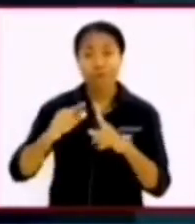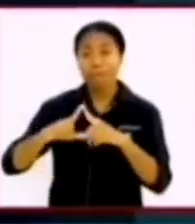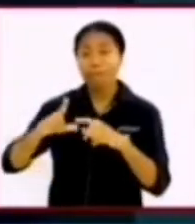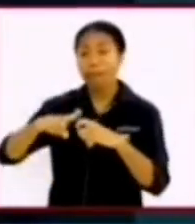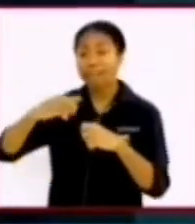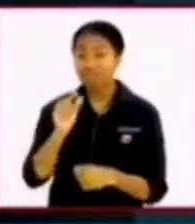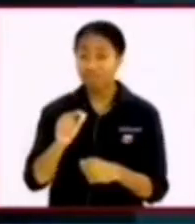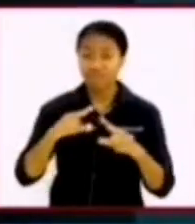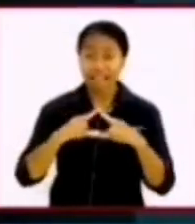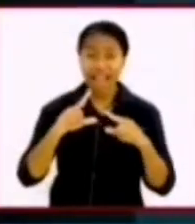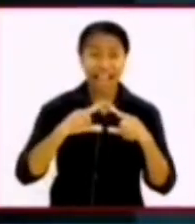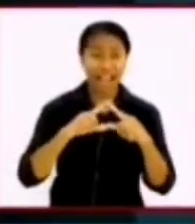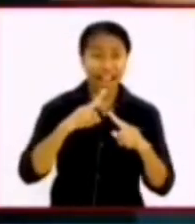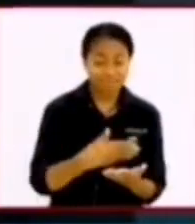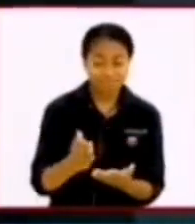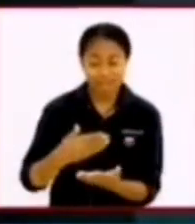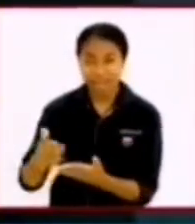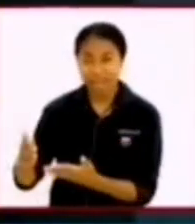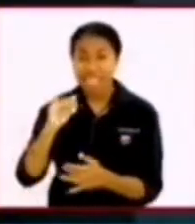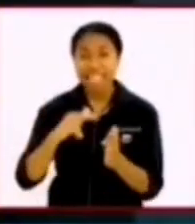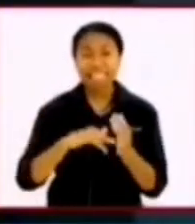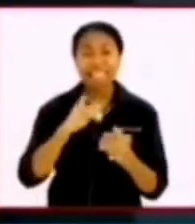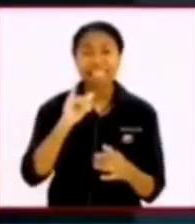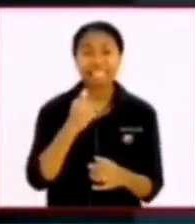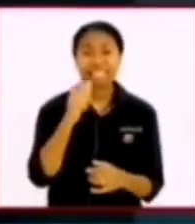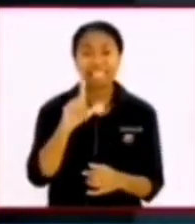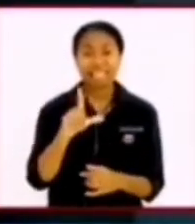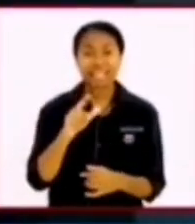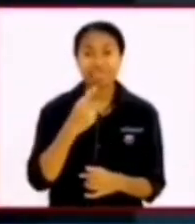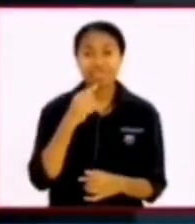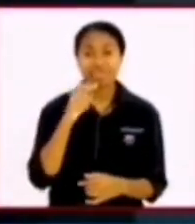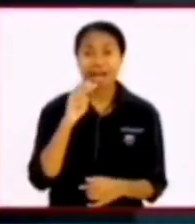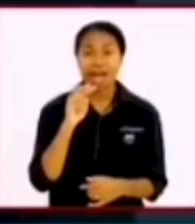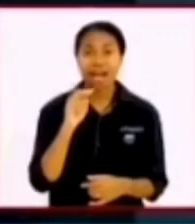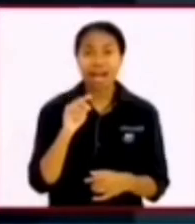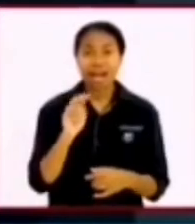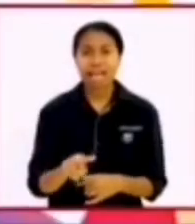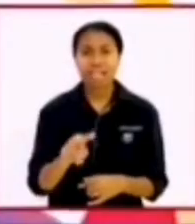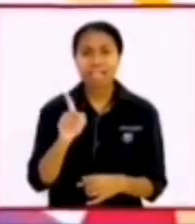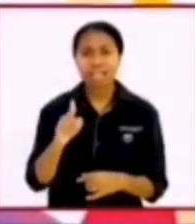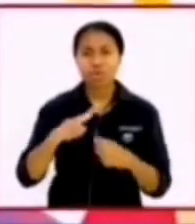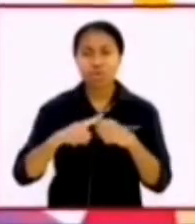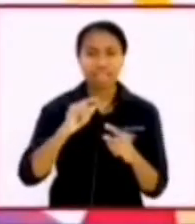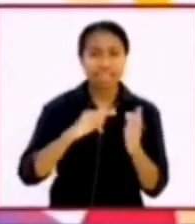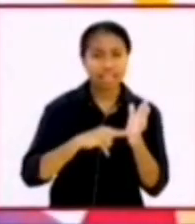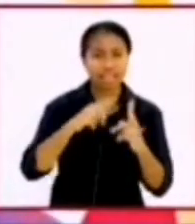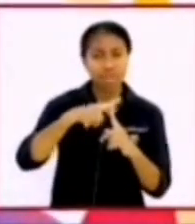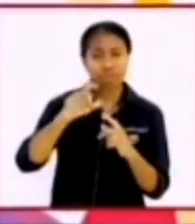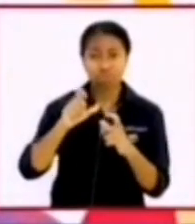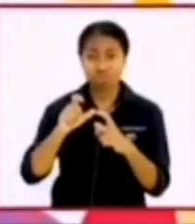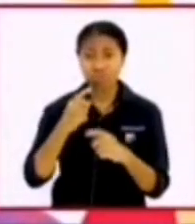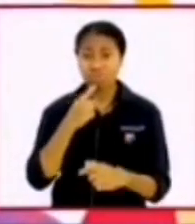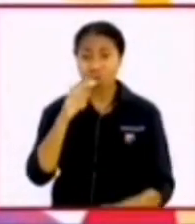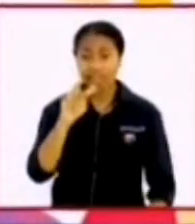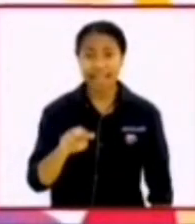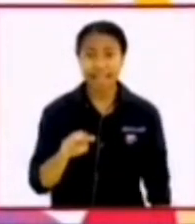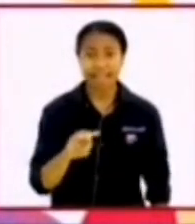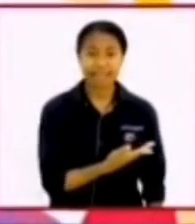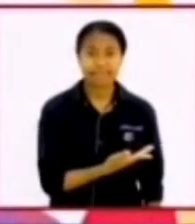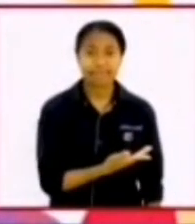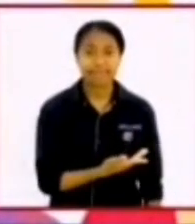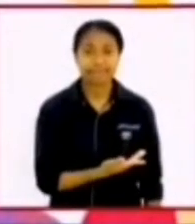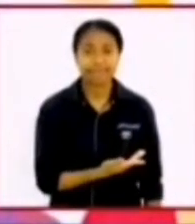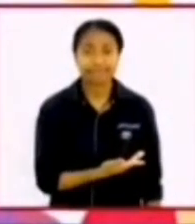tangannya untuk menyebarkan Injilnya Rasul Paulus mengatakan dalam 1 Korintus 1 2728 tetapi apa yang bodoh bagi dunia